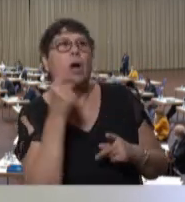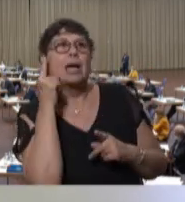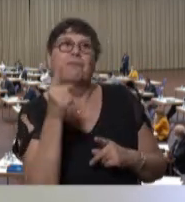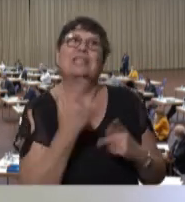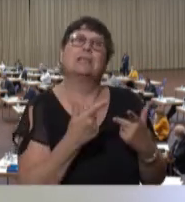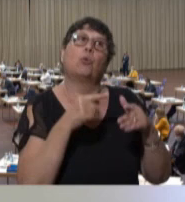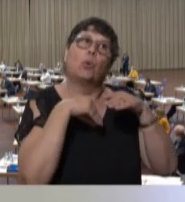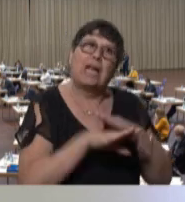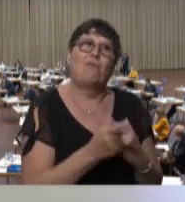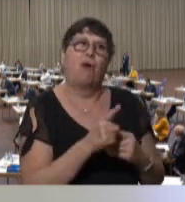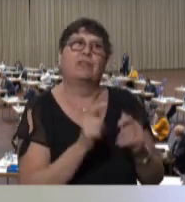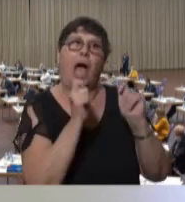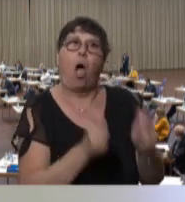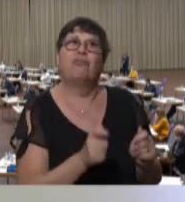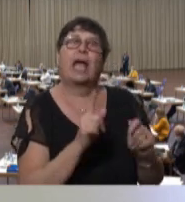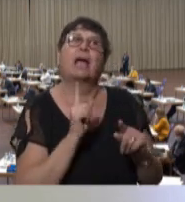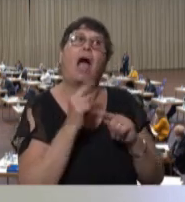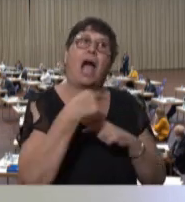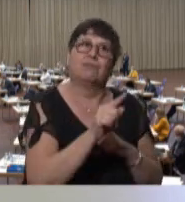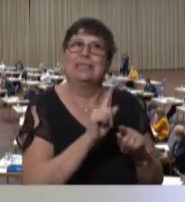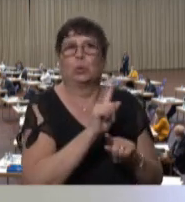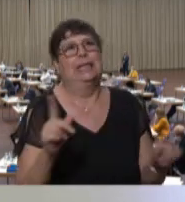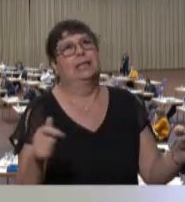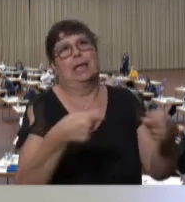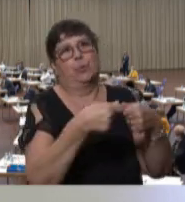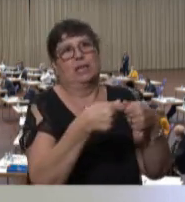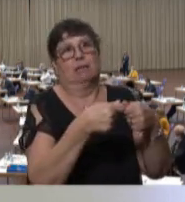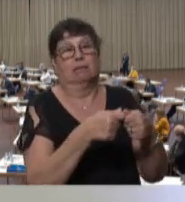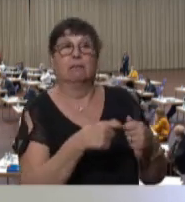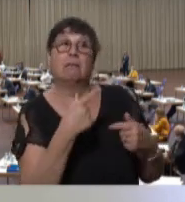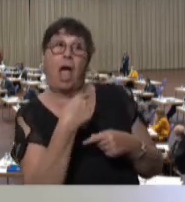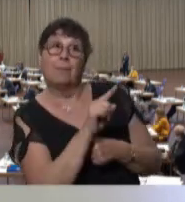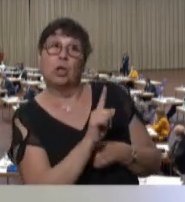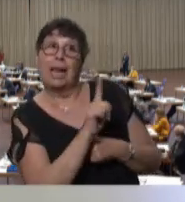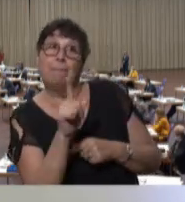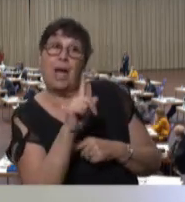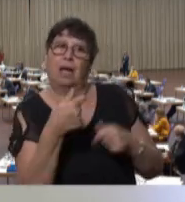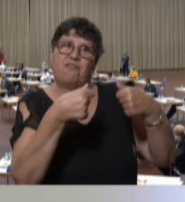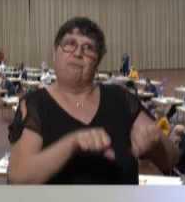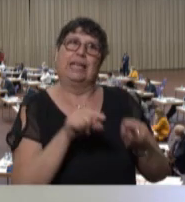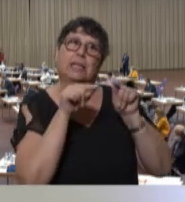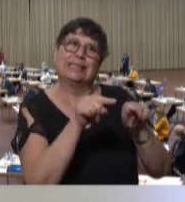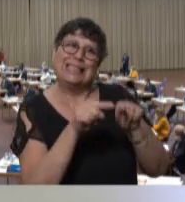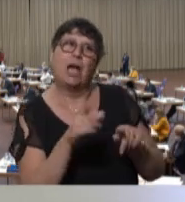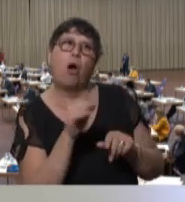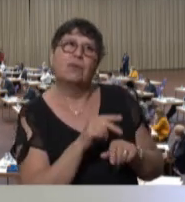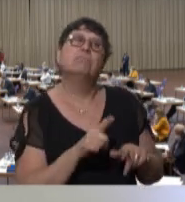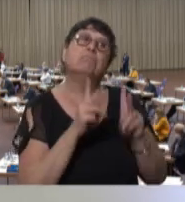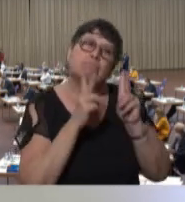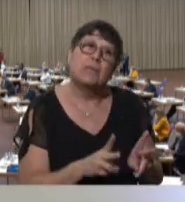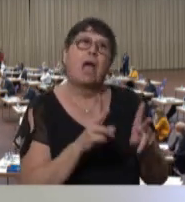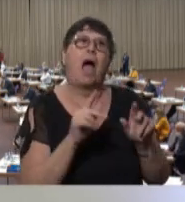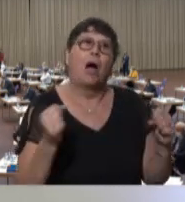an Aufträge und Weisungen nicht gebunden. Herr Abgeordneter Limbacher, ich verpflichte Sie hiermit auf die gewissenhafte